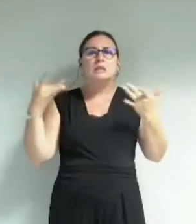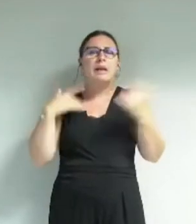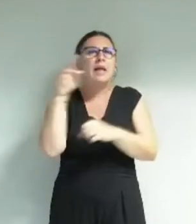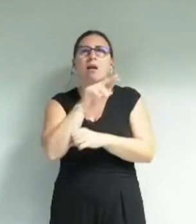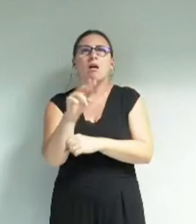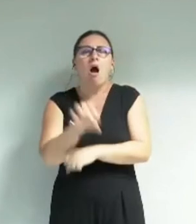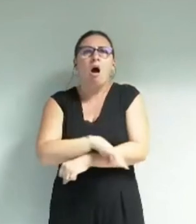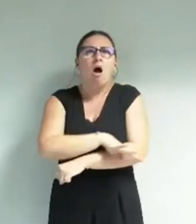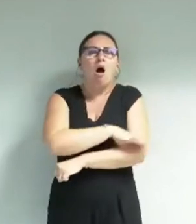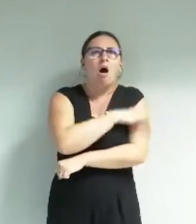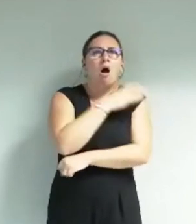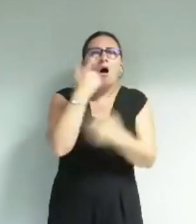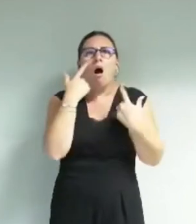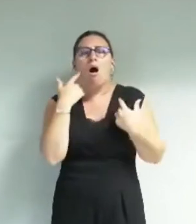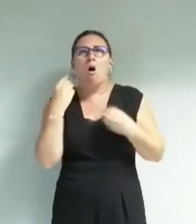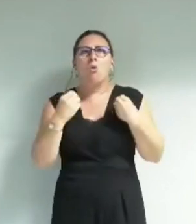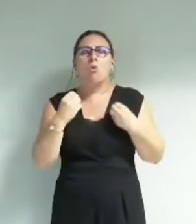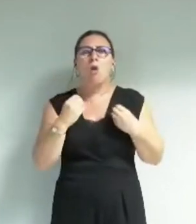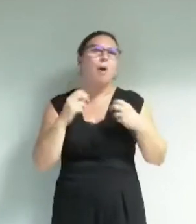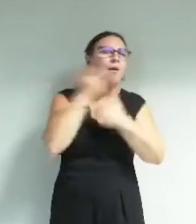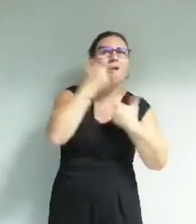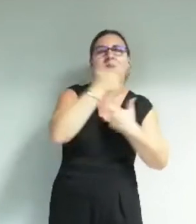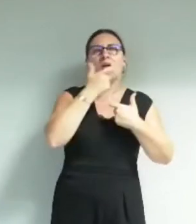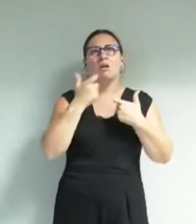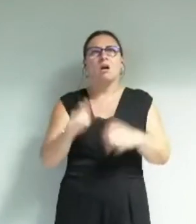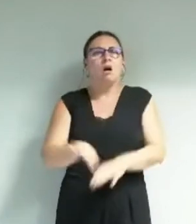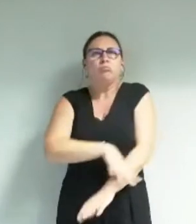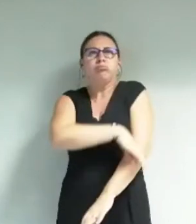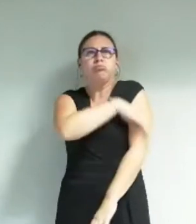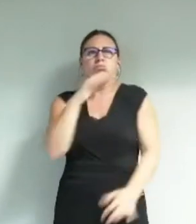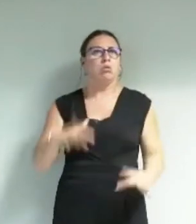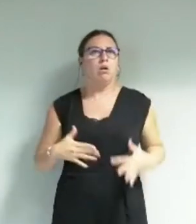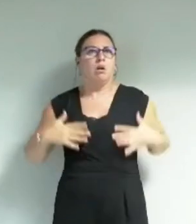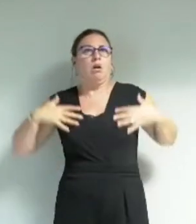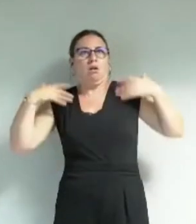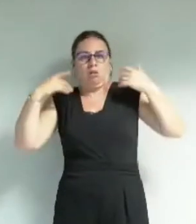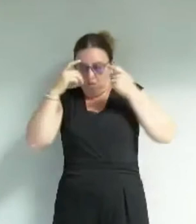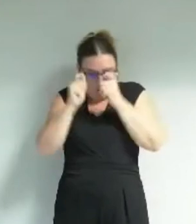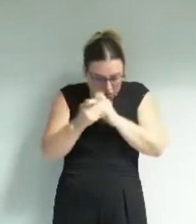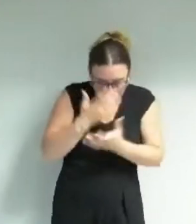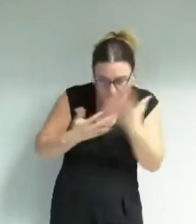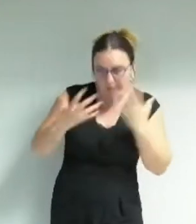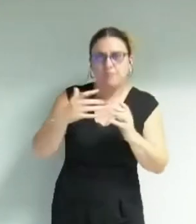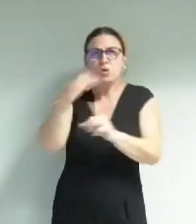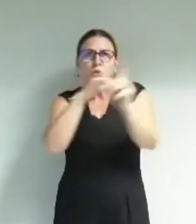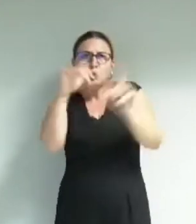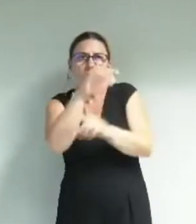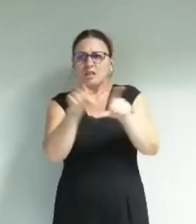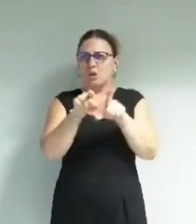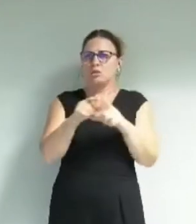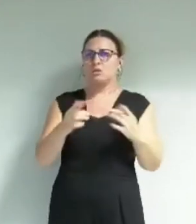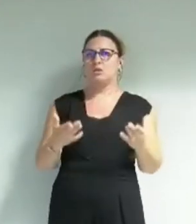émeut qui nous fait trembler qui nous fait qui nous fait vibrer qui bouleverse la société dans un sens